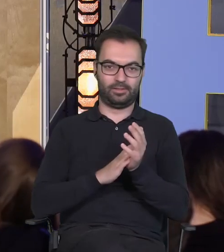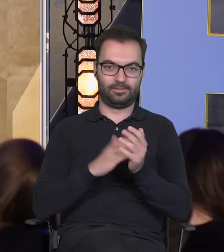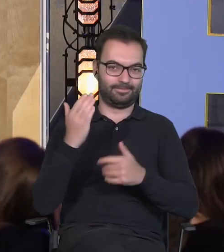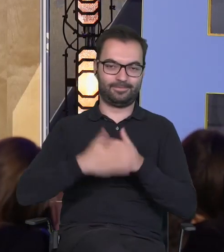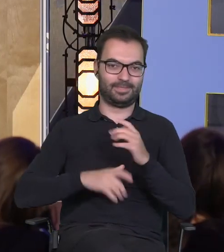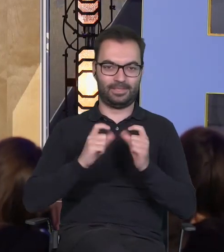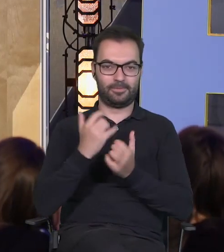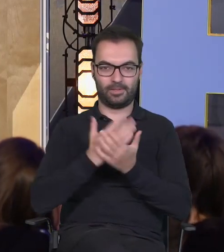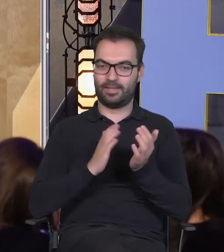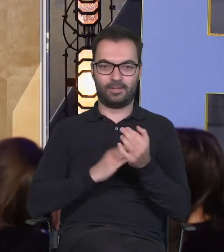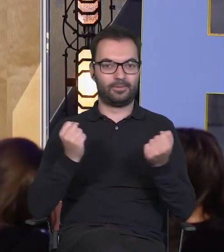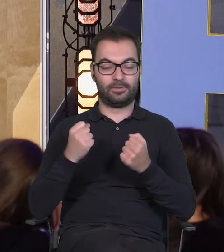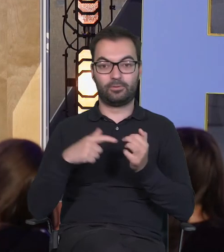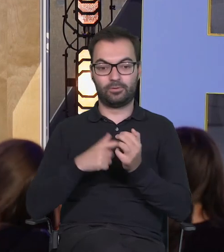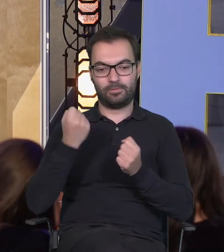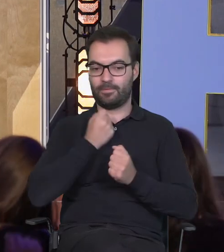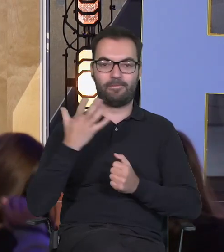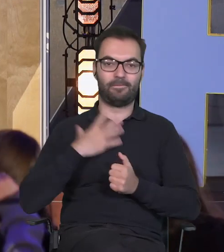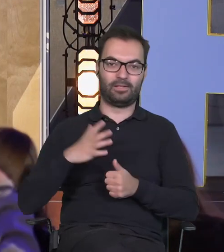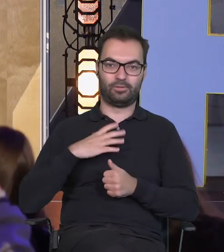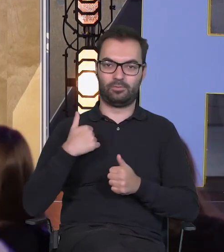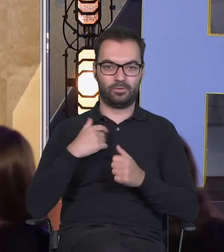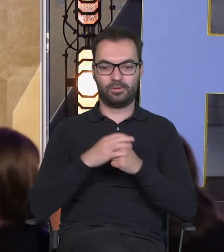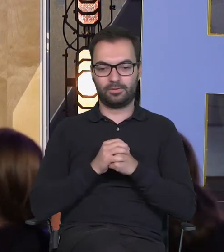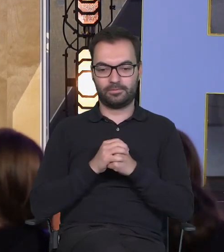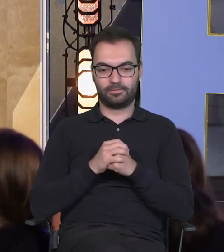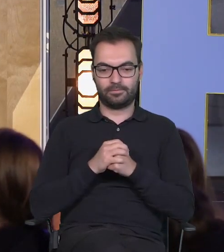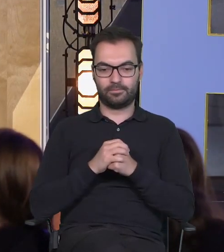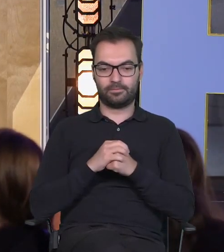i to było najbardziej wartościowe w tym całym programie.